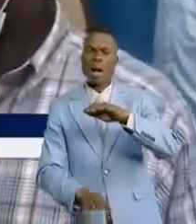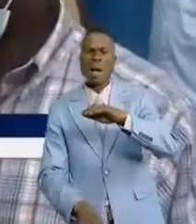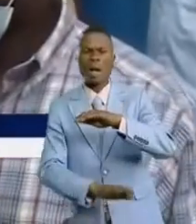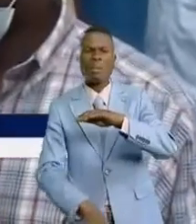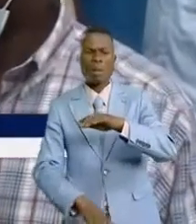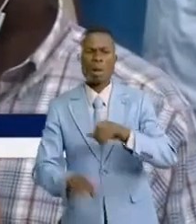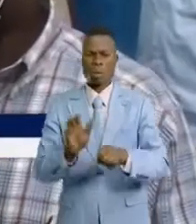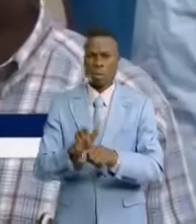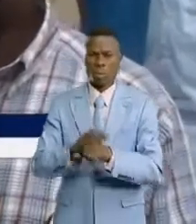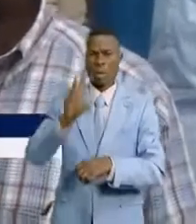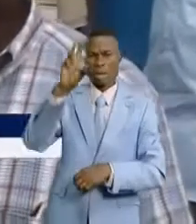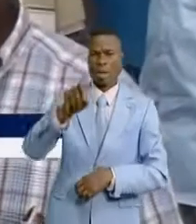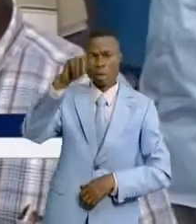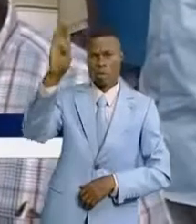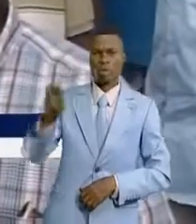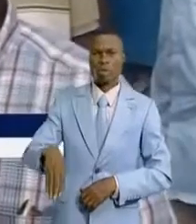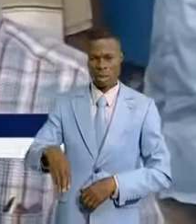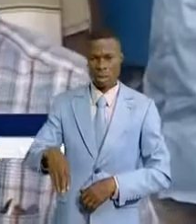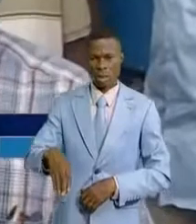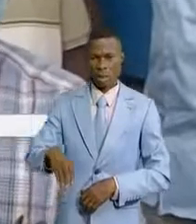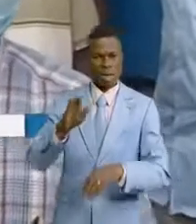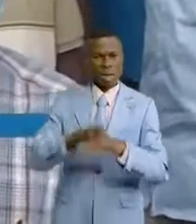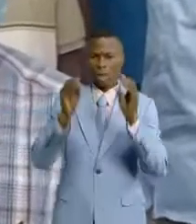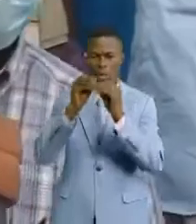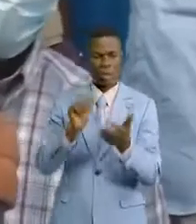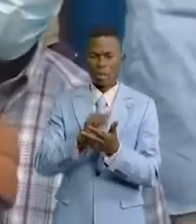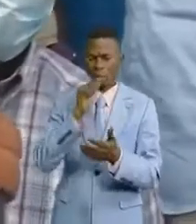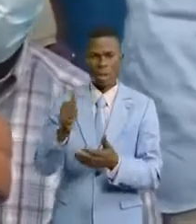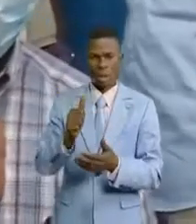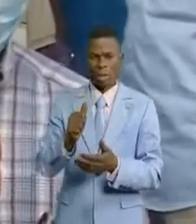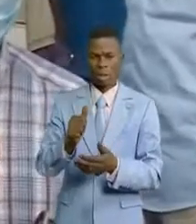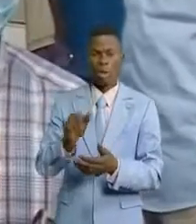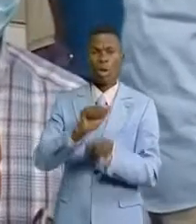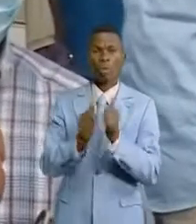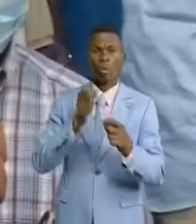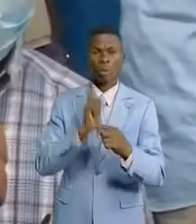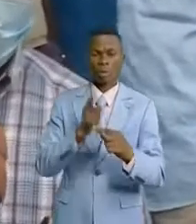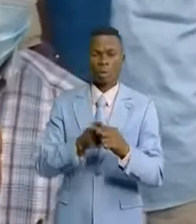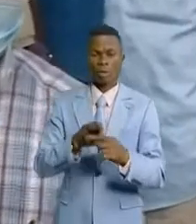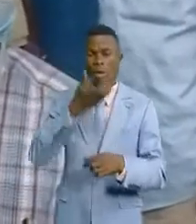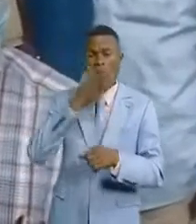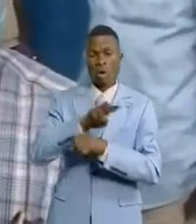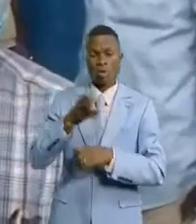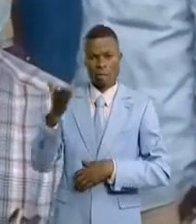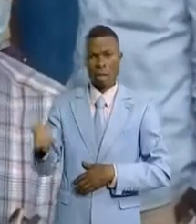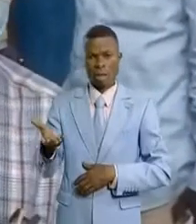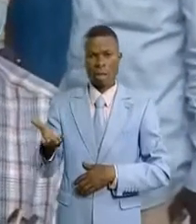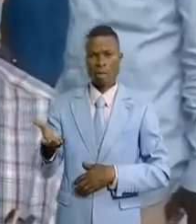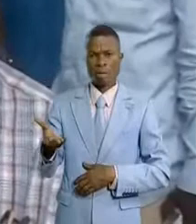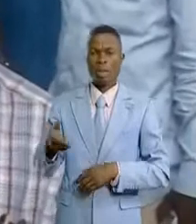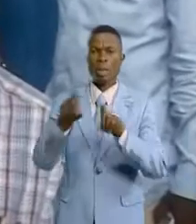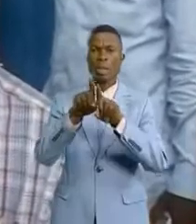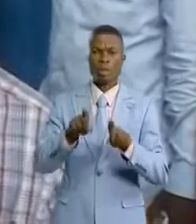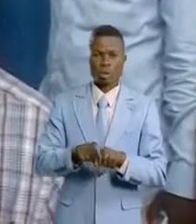30%. C'est très faible. Nous sommes dans une situation de pandémie de Covid et puis